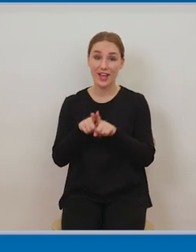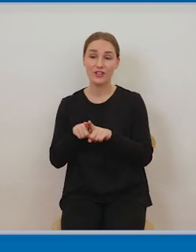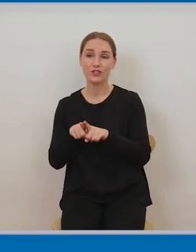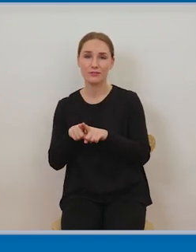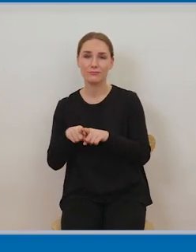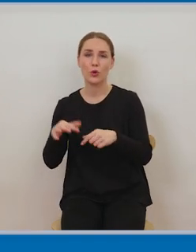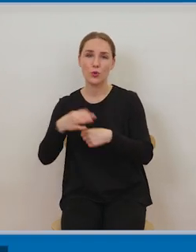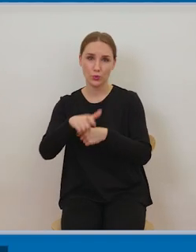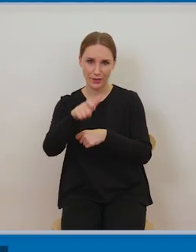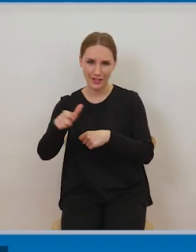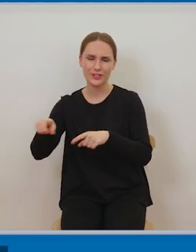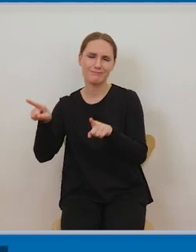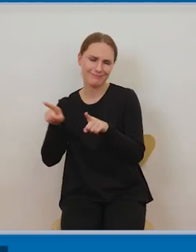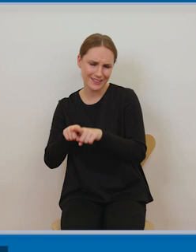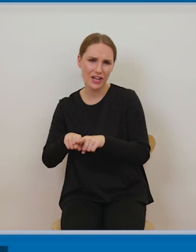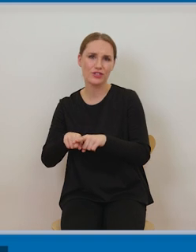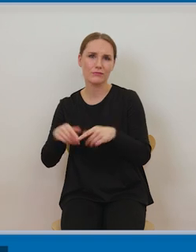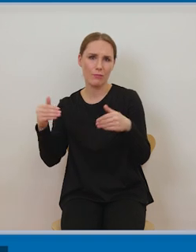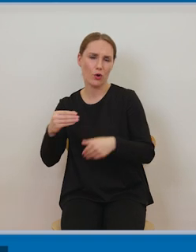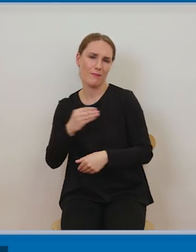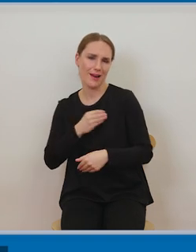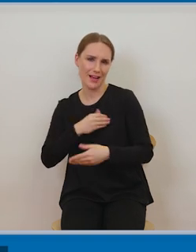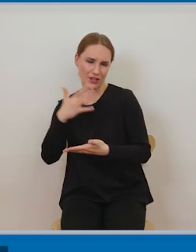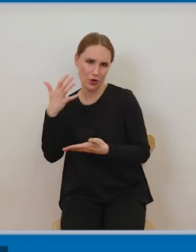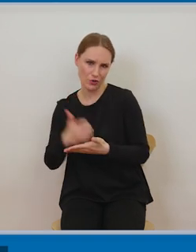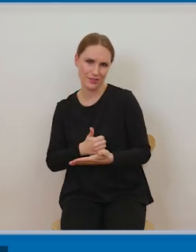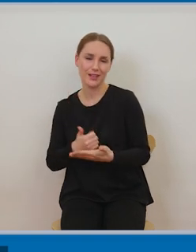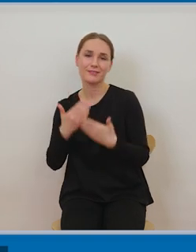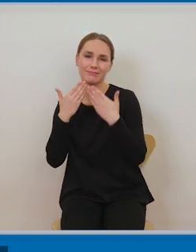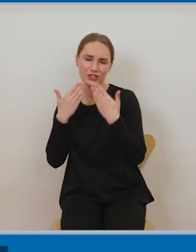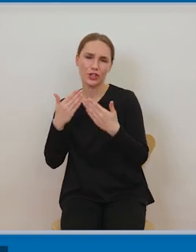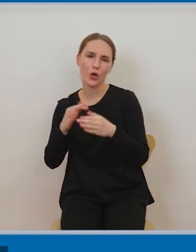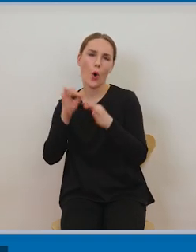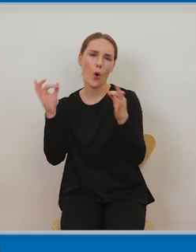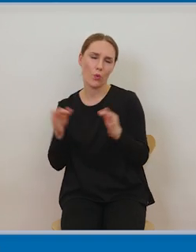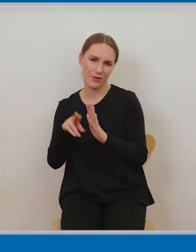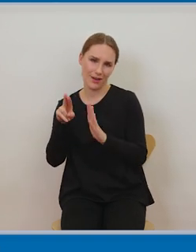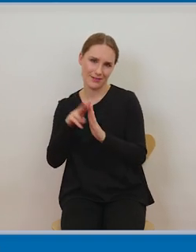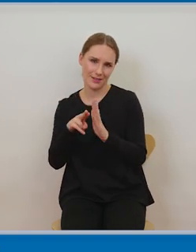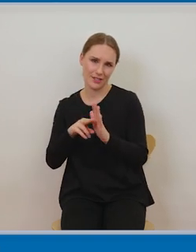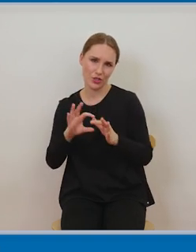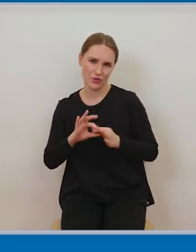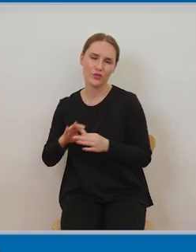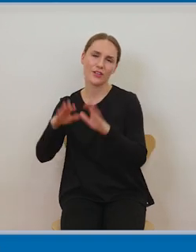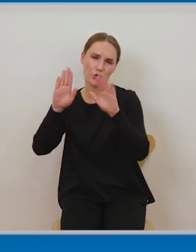formułą między innymi jeżeli chodzi o to jakie utwory mogą być przedmiotem korzystania w ramach tej formuły